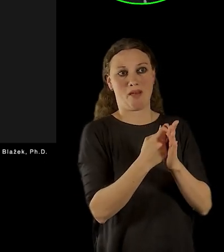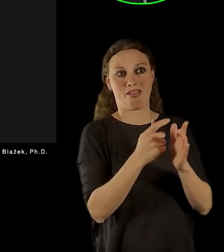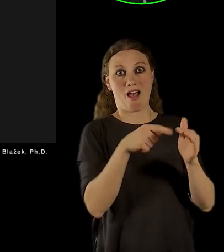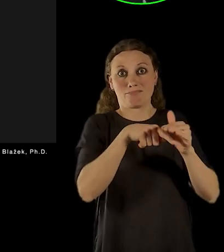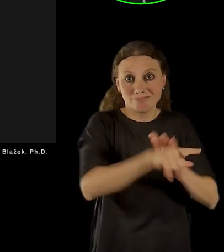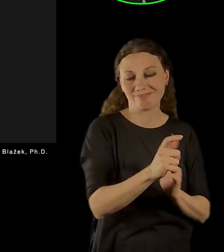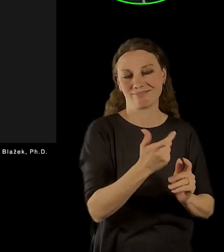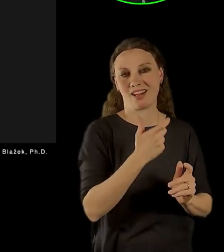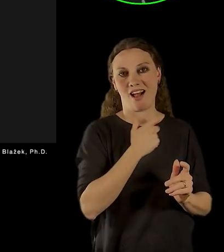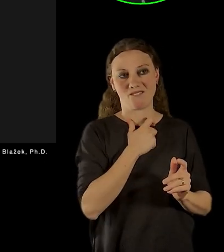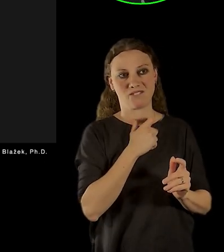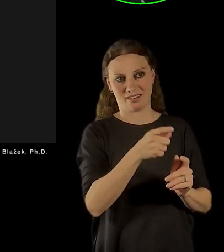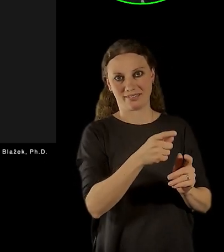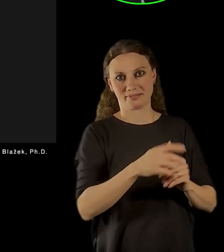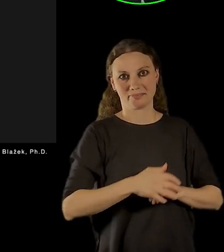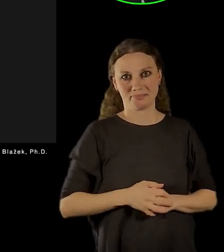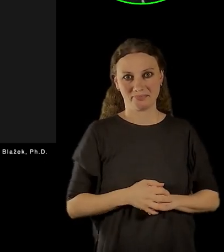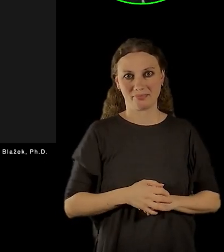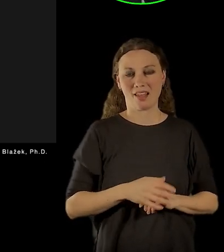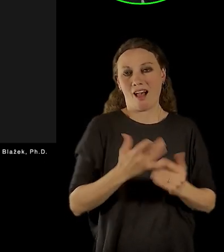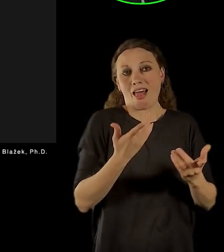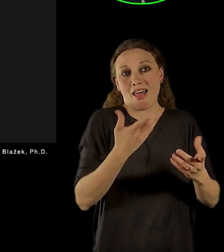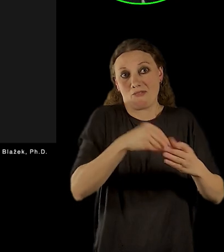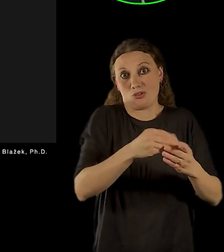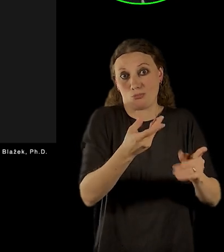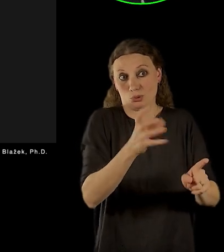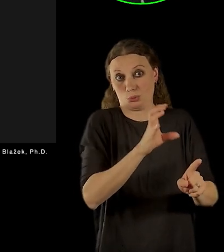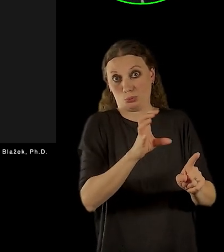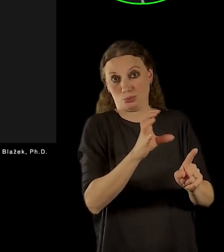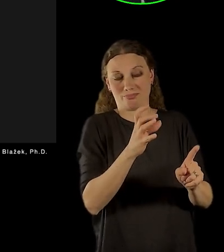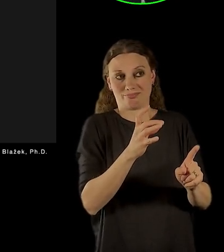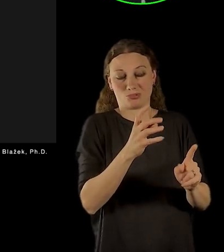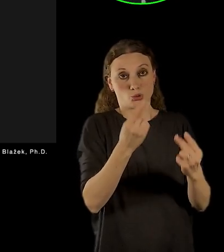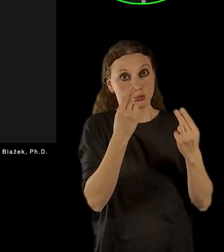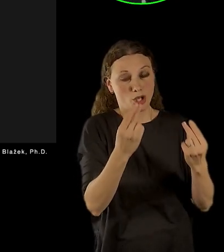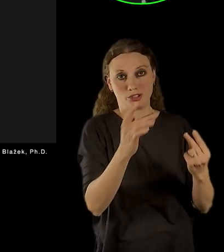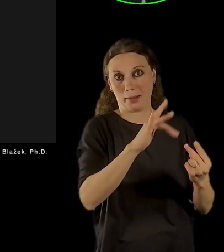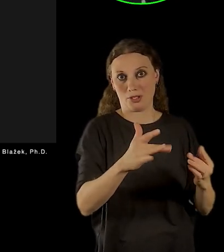objekt přístupný, přestože se jedná o úplně mimořádné místo